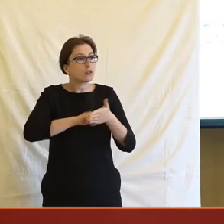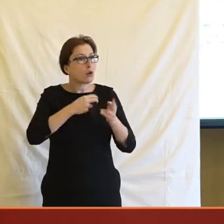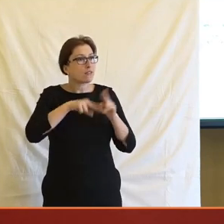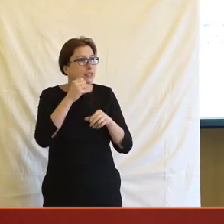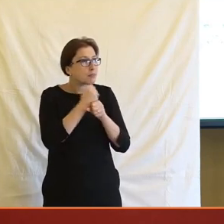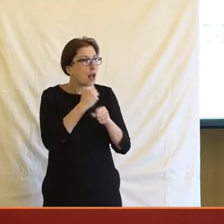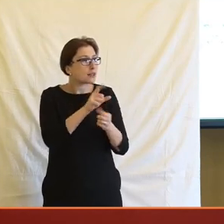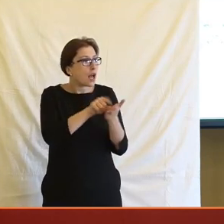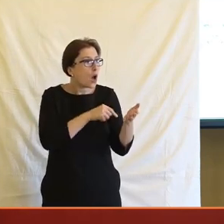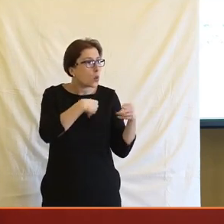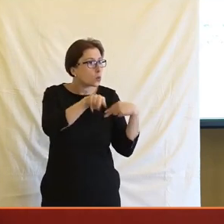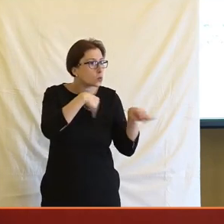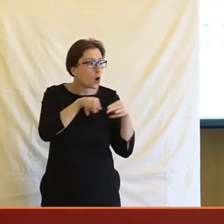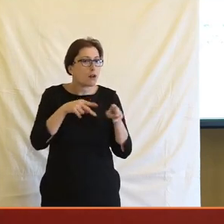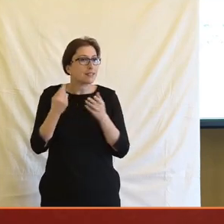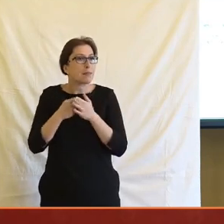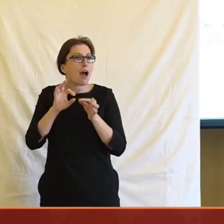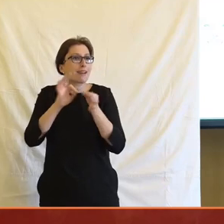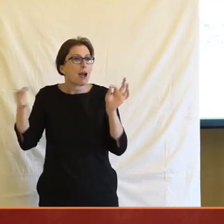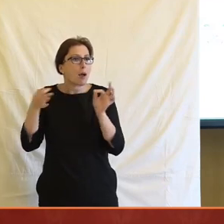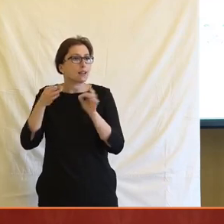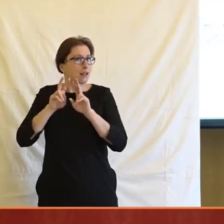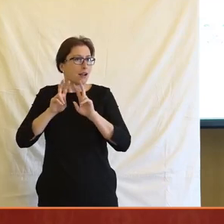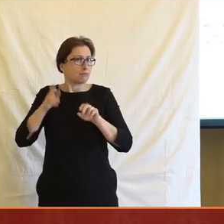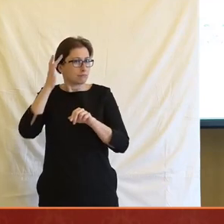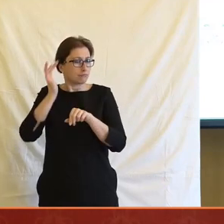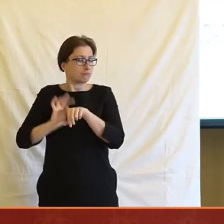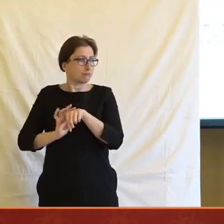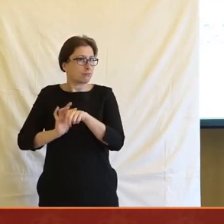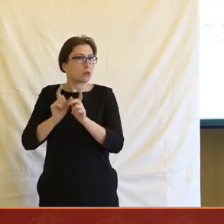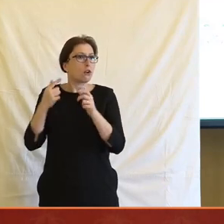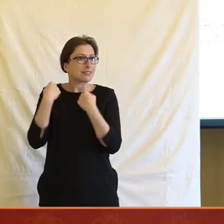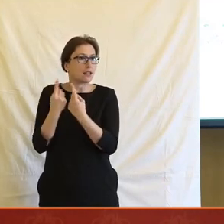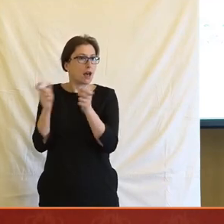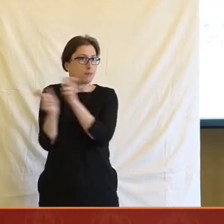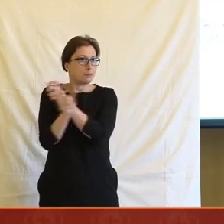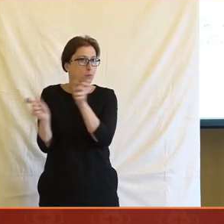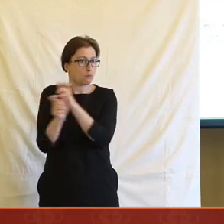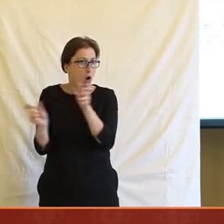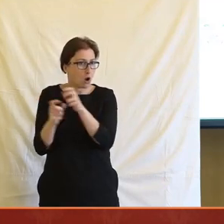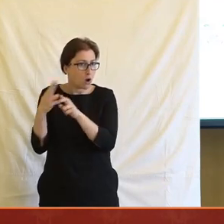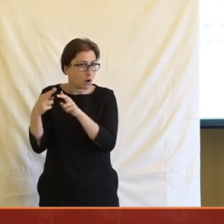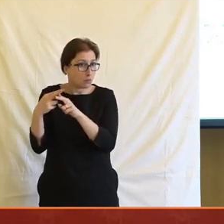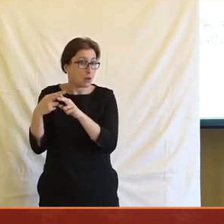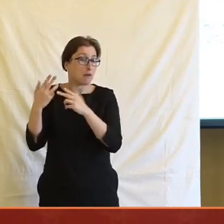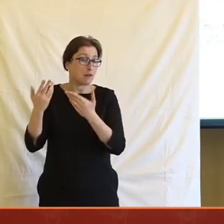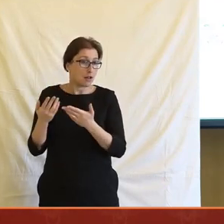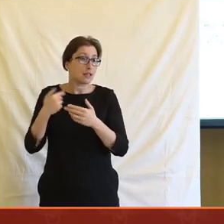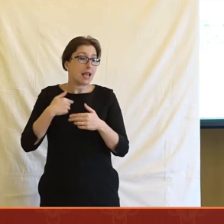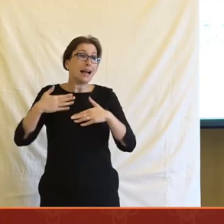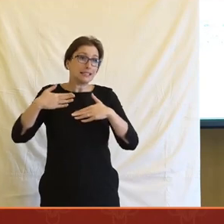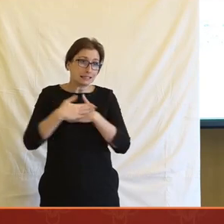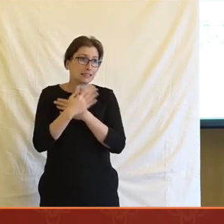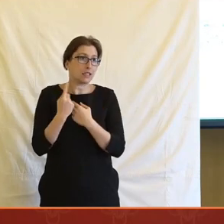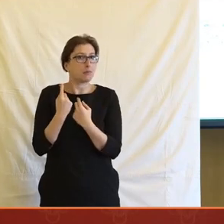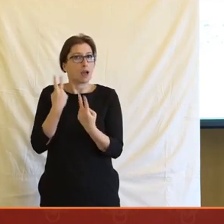víc pracovali s autorem a méně řešili gramatiku, méně řešili slovosledy a takovýhle věci. To znamená, že já naopak v tomhle